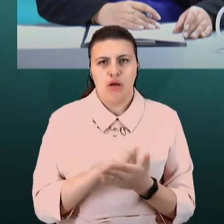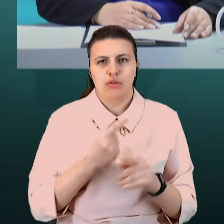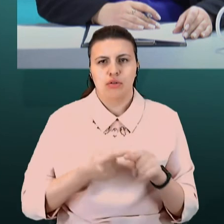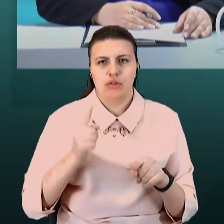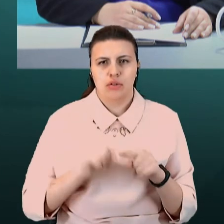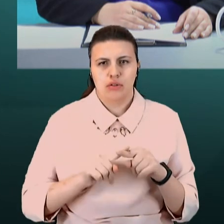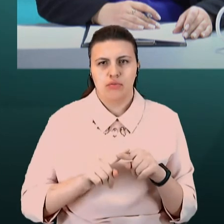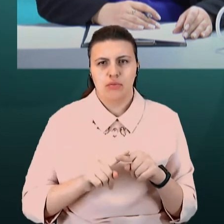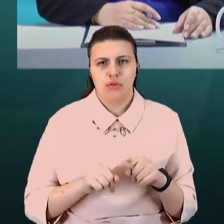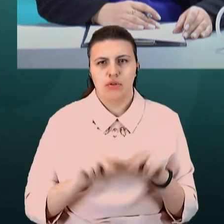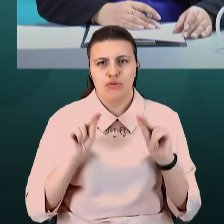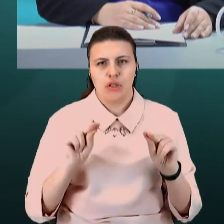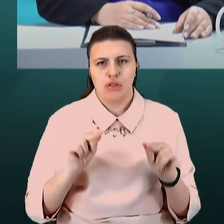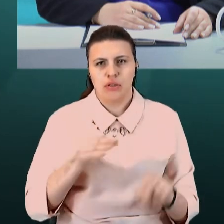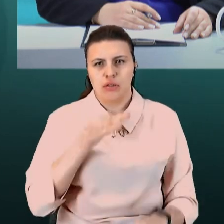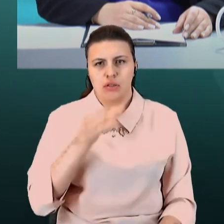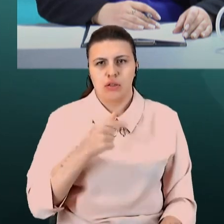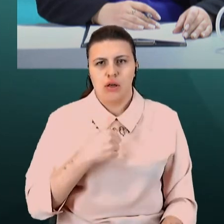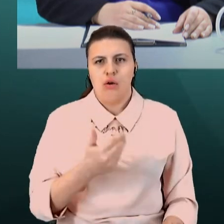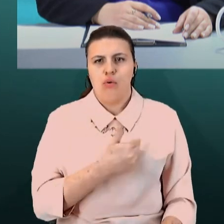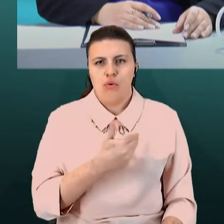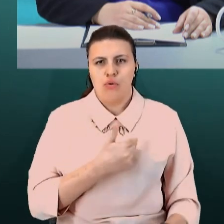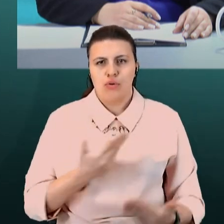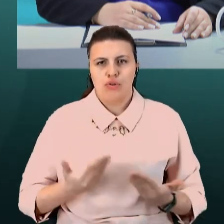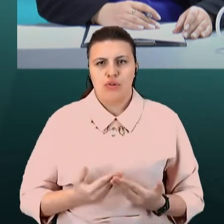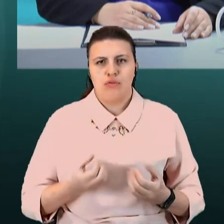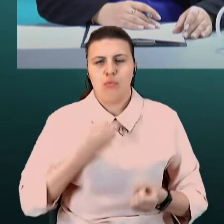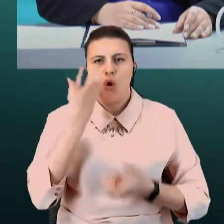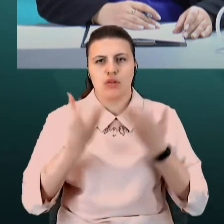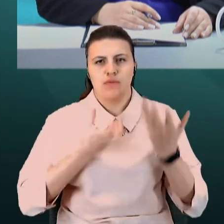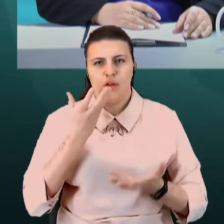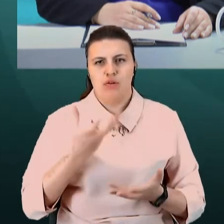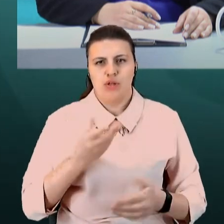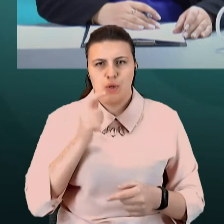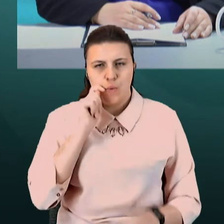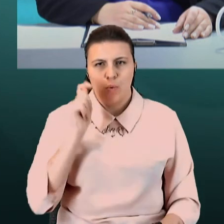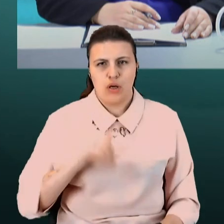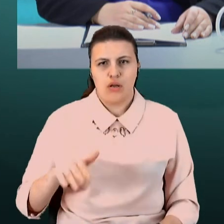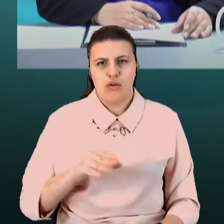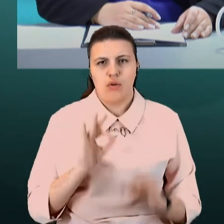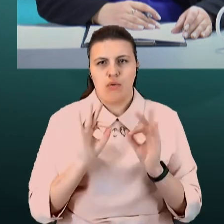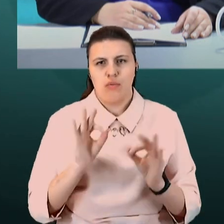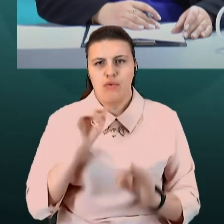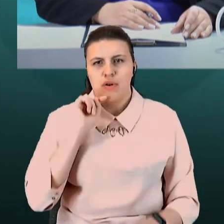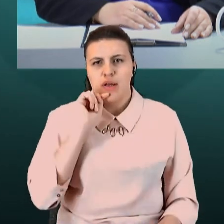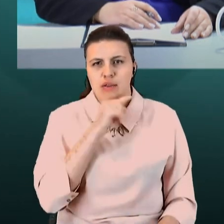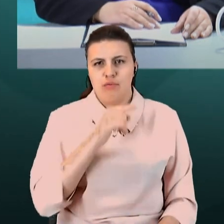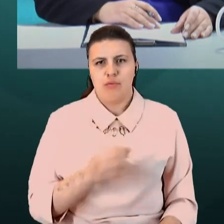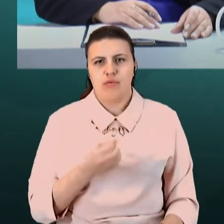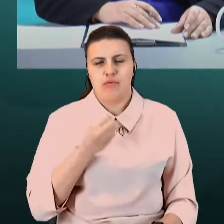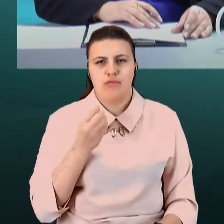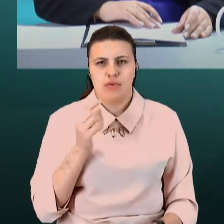чесно вам зізнаюсь, я хочу жити в прочитаючій країні, я хочу нормальних економічних показників, я хочу нарешті економіки і